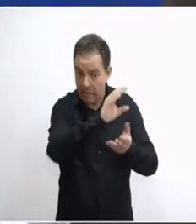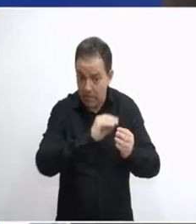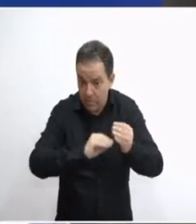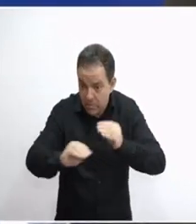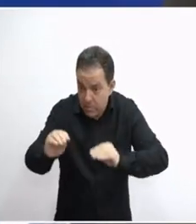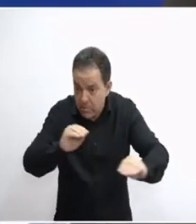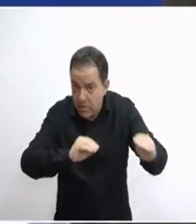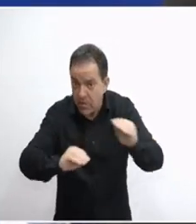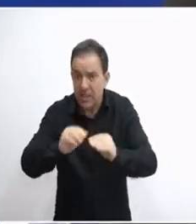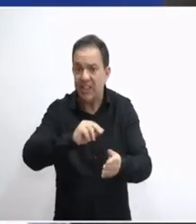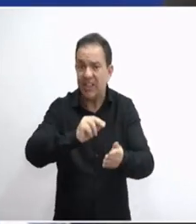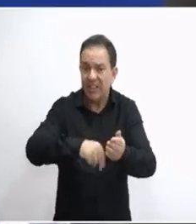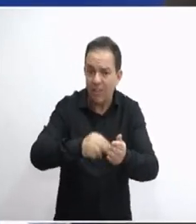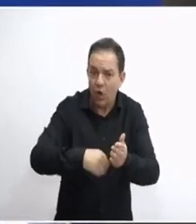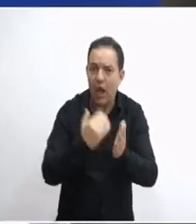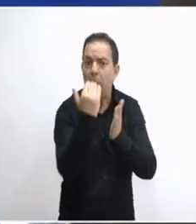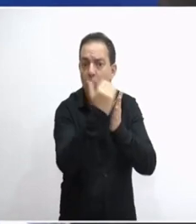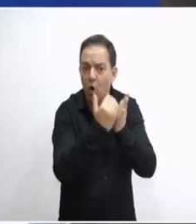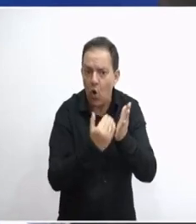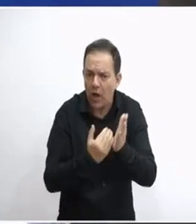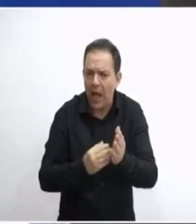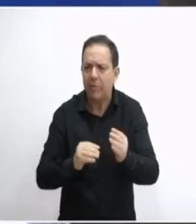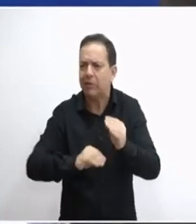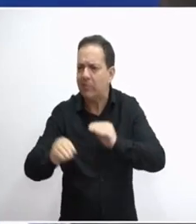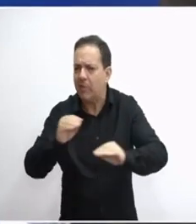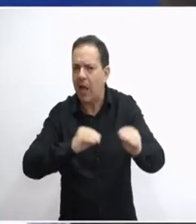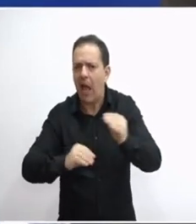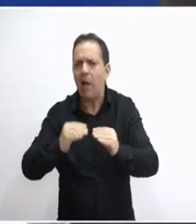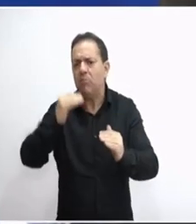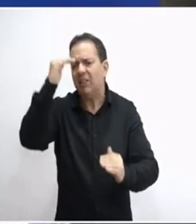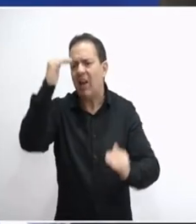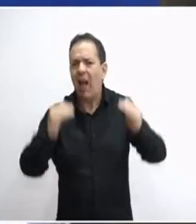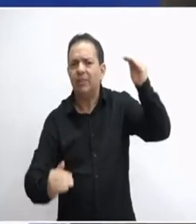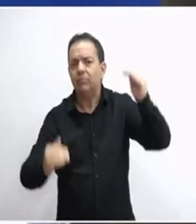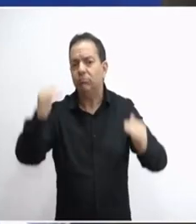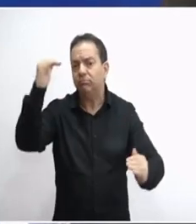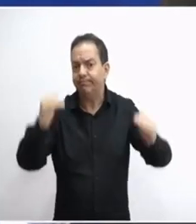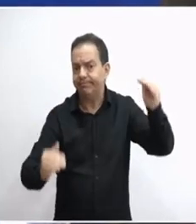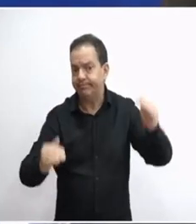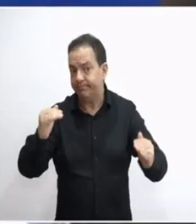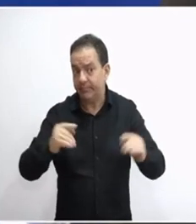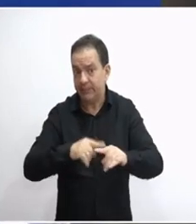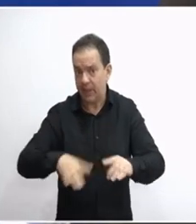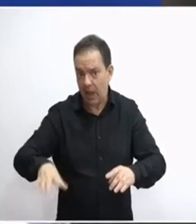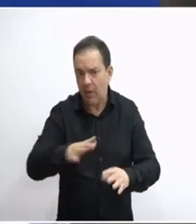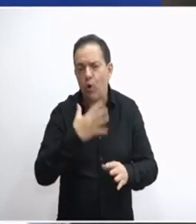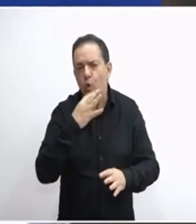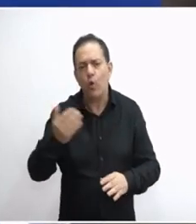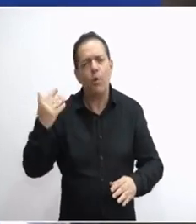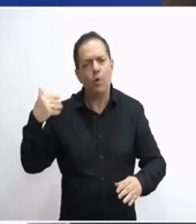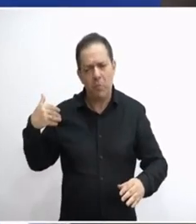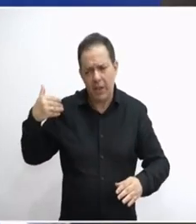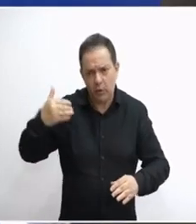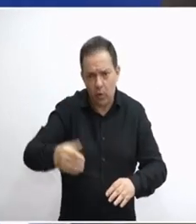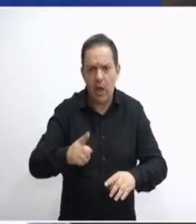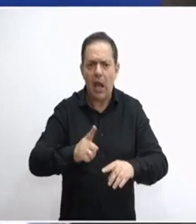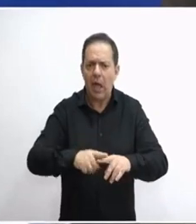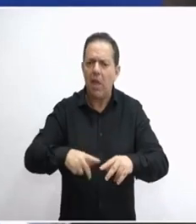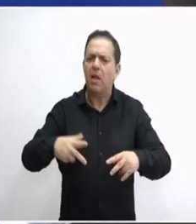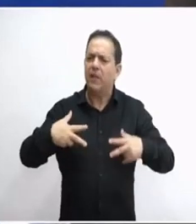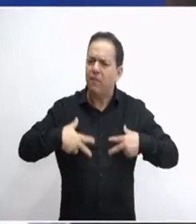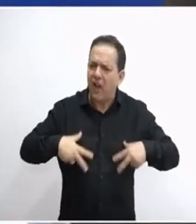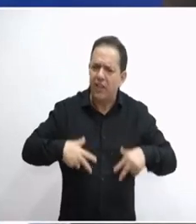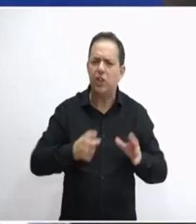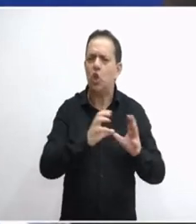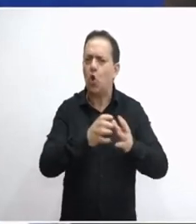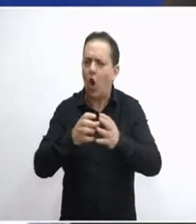συμβολέων, προγραμμάτων στην Ελλάδα, εφόσον οι πολιτικοί στην Ελλάδα μέχρι τώρα, αλλά και τα κόμματα, όχι μόνο αδράνησαν, αλλά